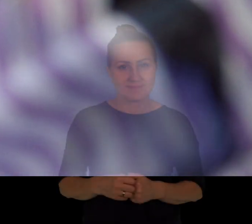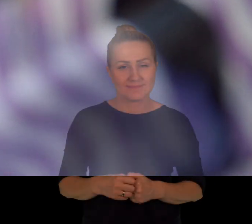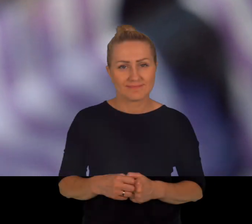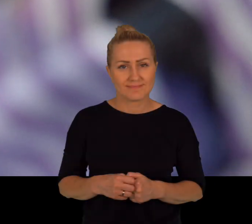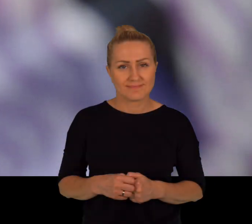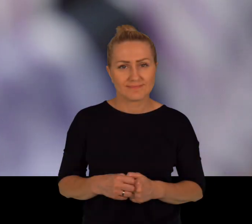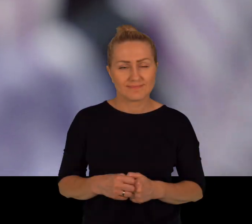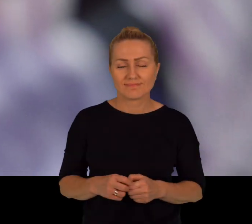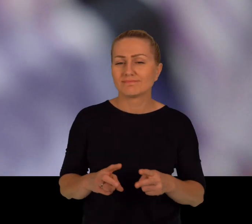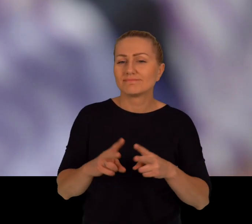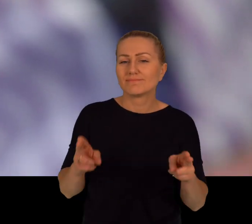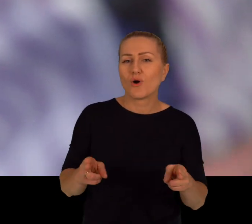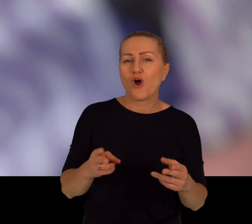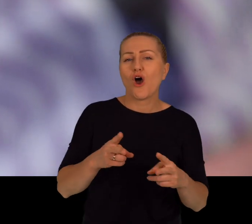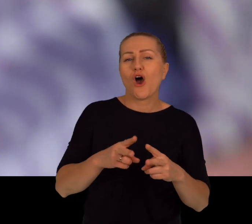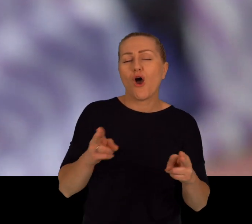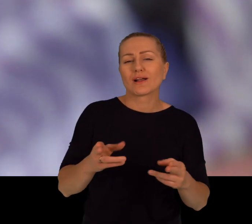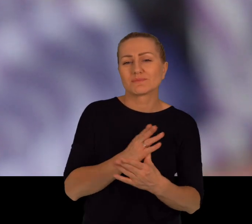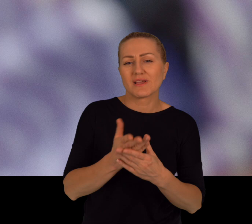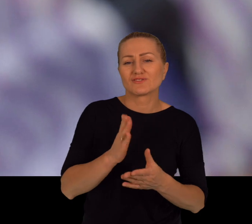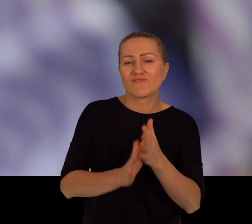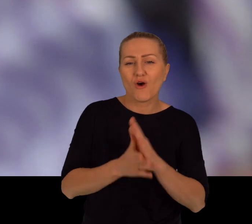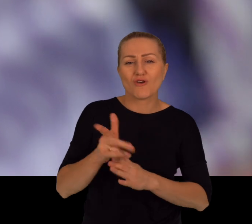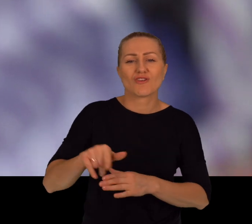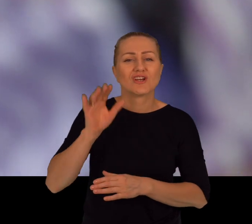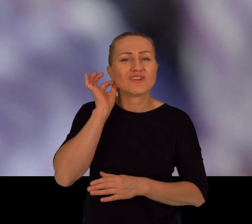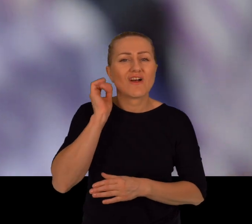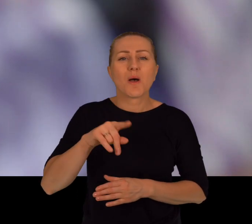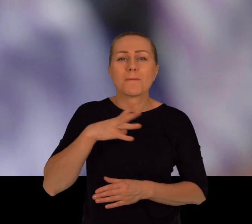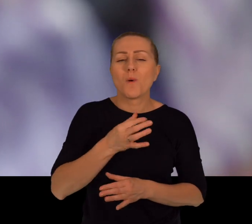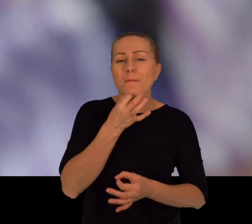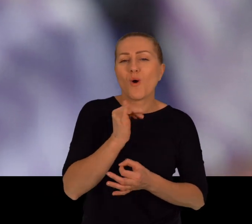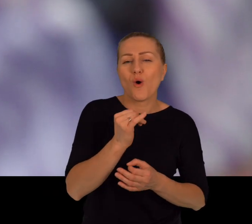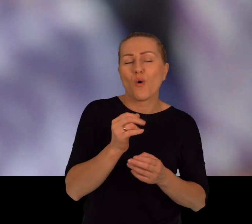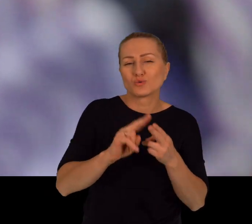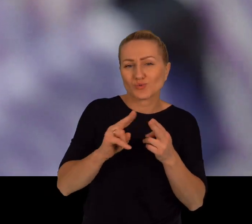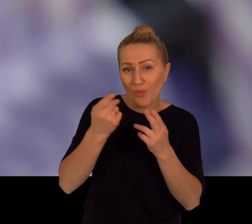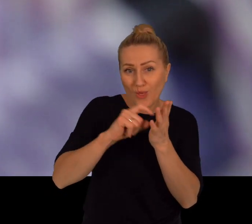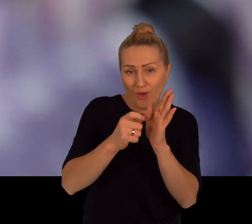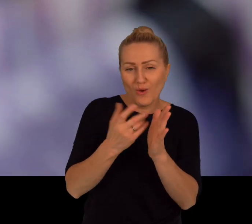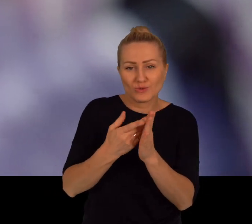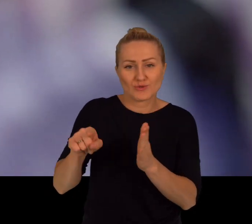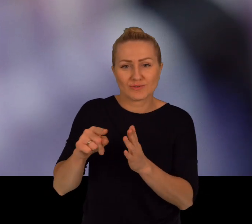W Polsce w międzywojniu dziewczyny w kawiarni pytając się o kostkę cukru podrywały się.